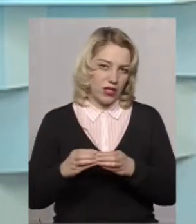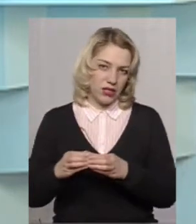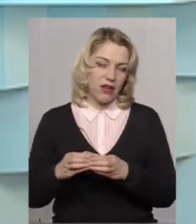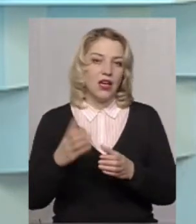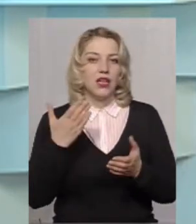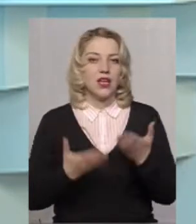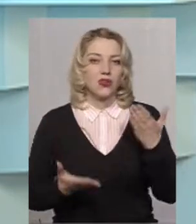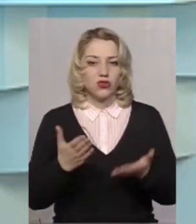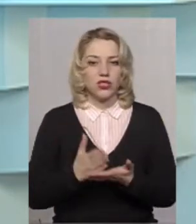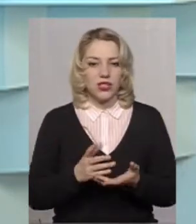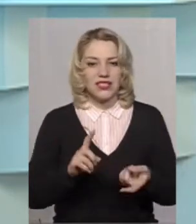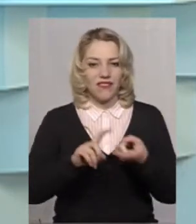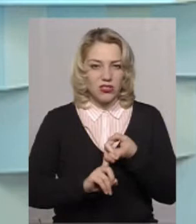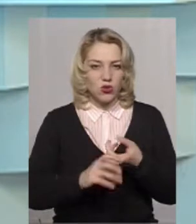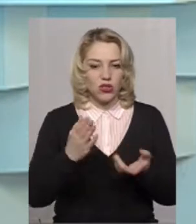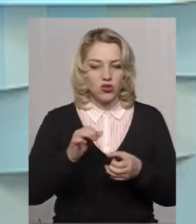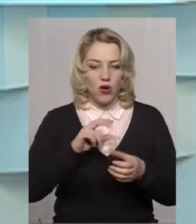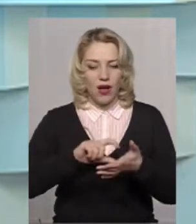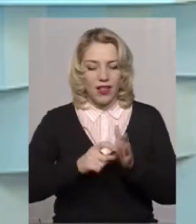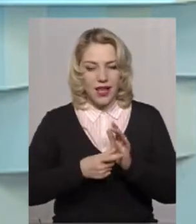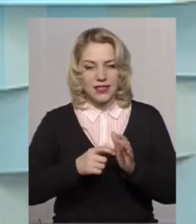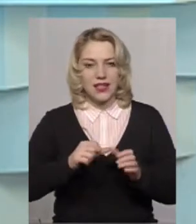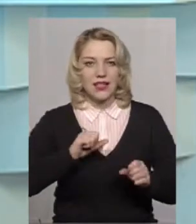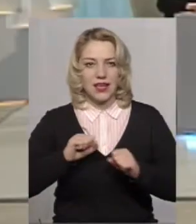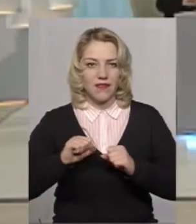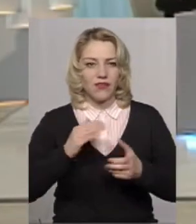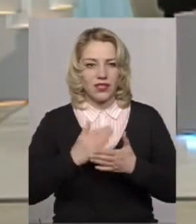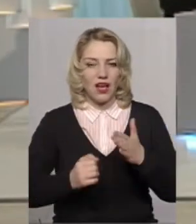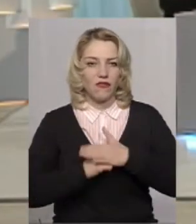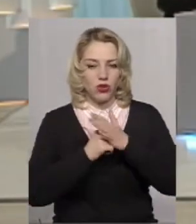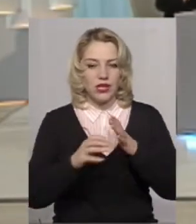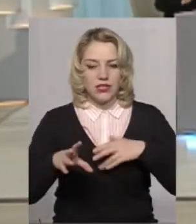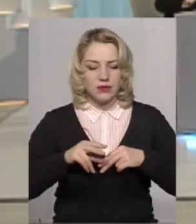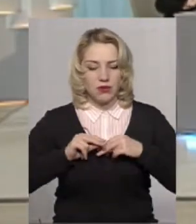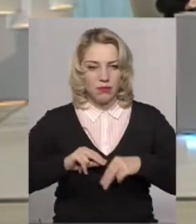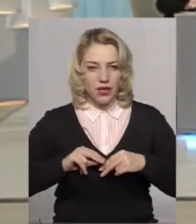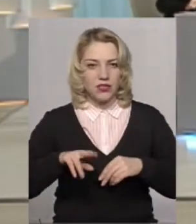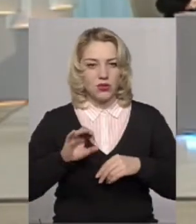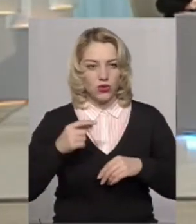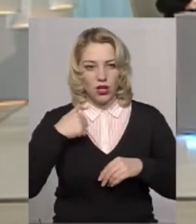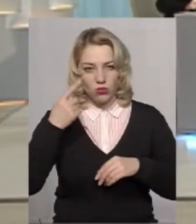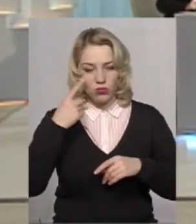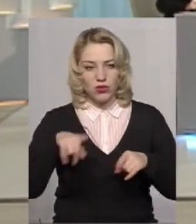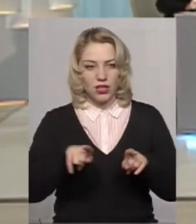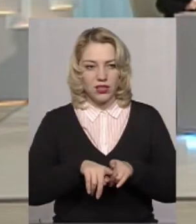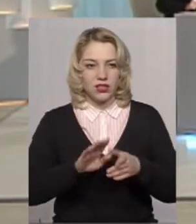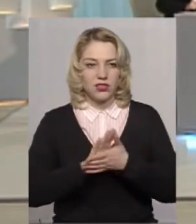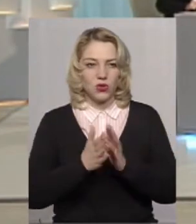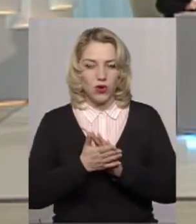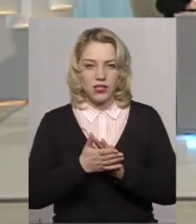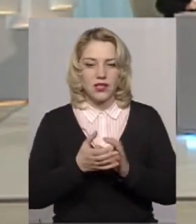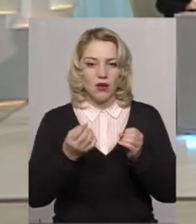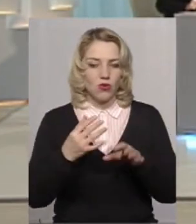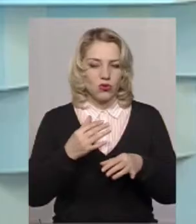якщо є зв'язок, і якщо класний керівник є авторитетом, є співпраця, я думаю, що тоді таких ситуацій просто